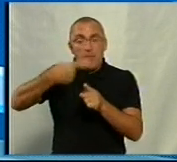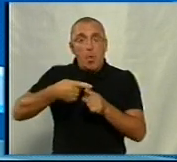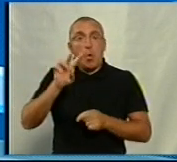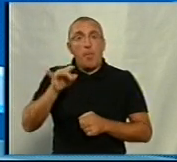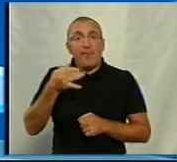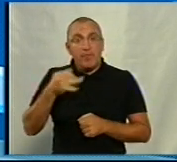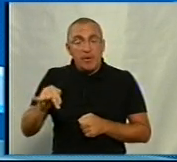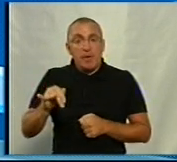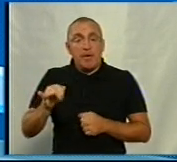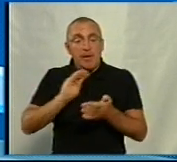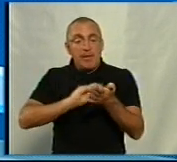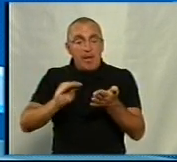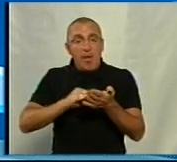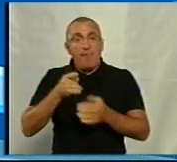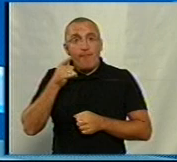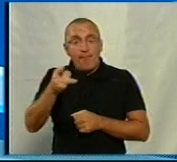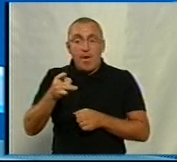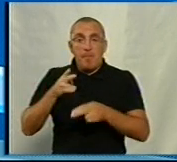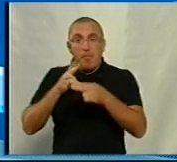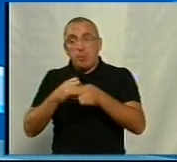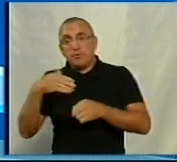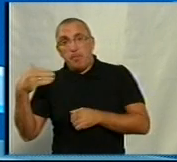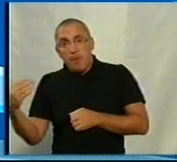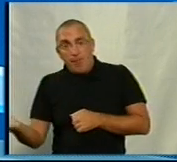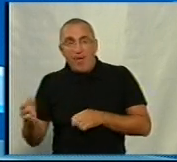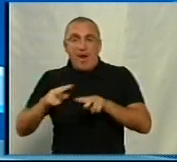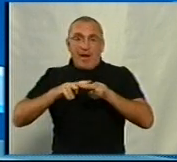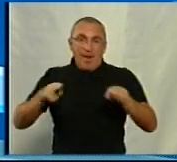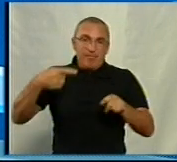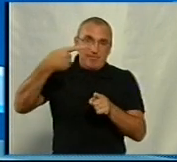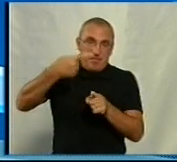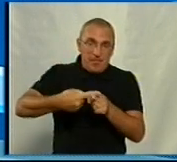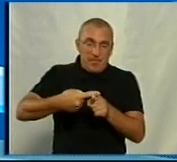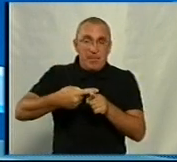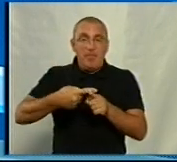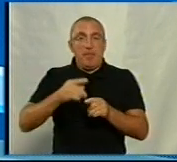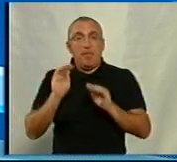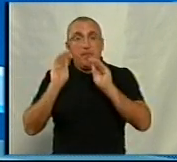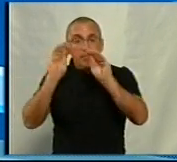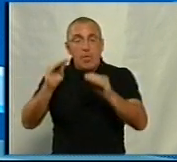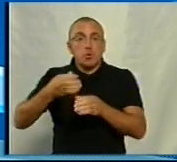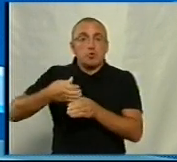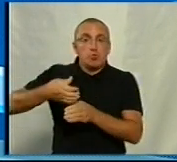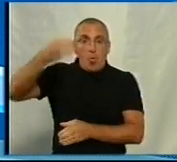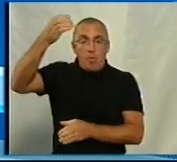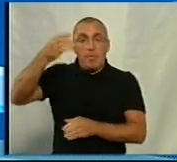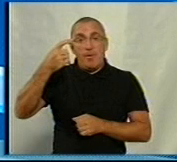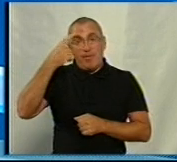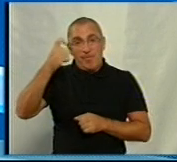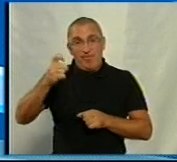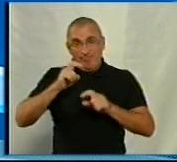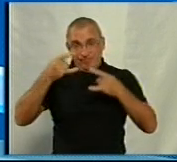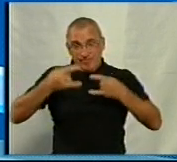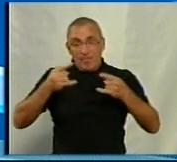Кропивницькому. Написи «Водій, перешкода справа» та «Рівнозначне перехрестя» прикріпили на стовпі. Про це Суспільному